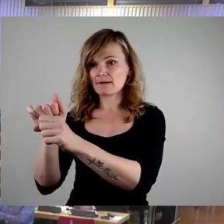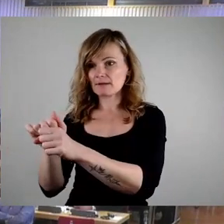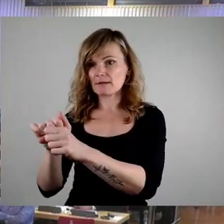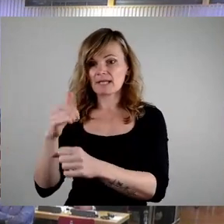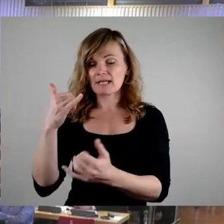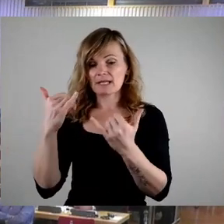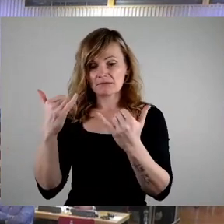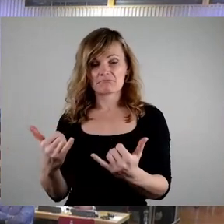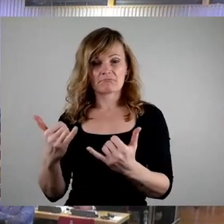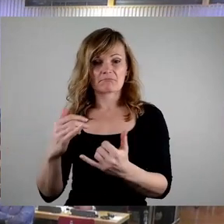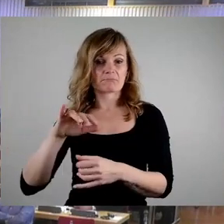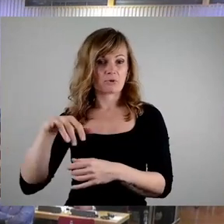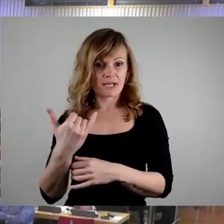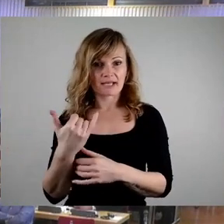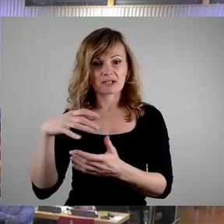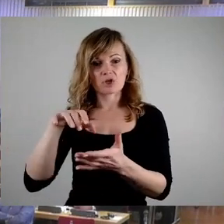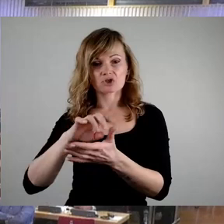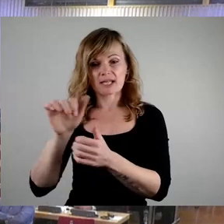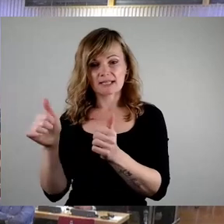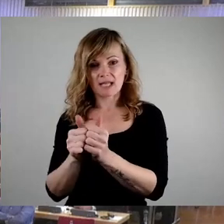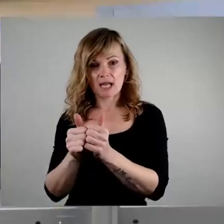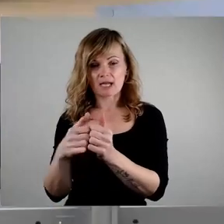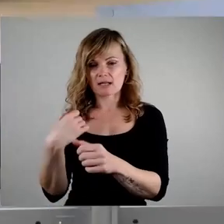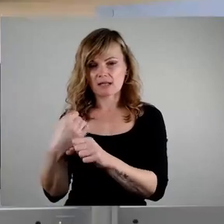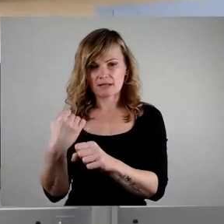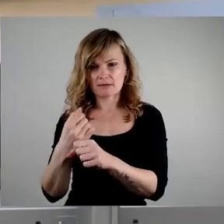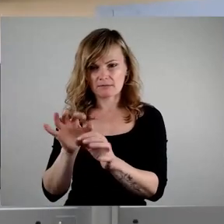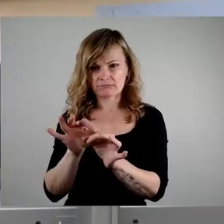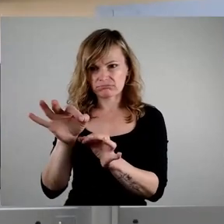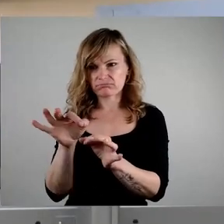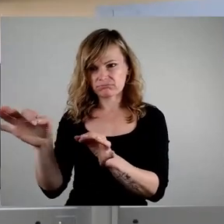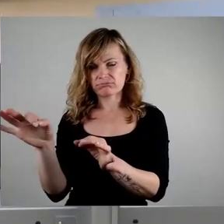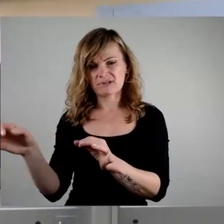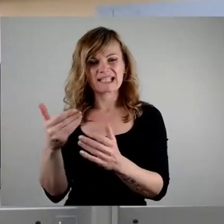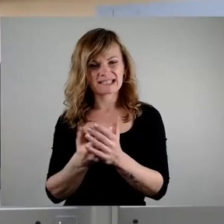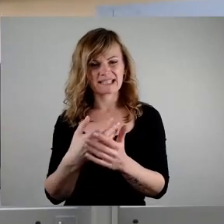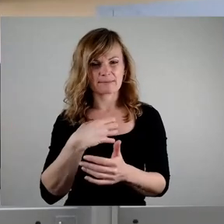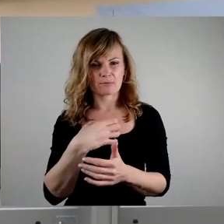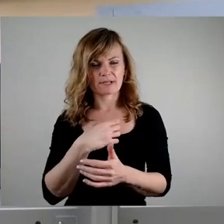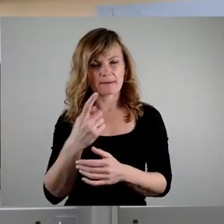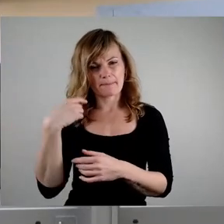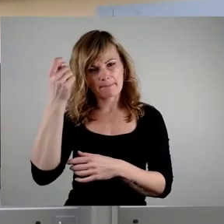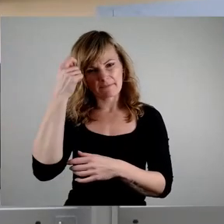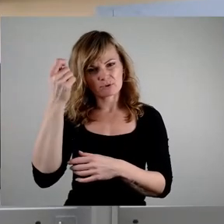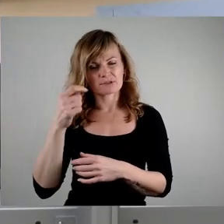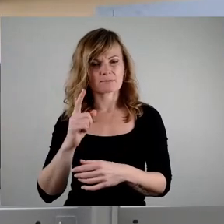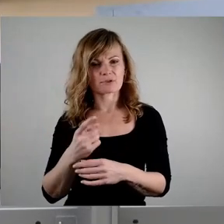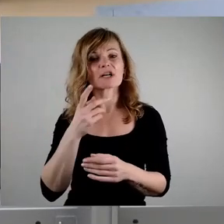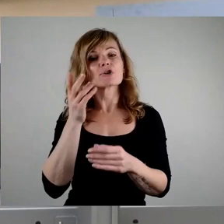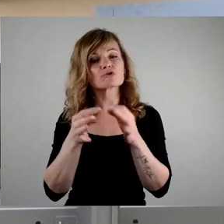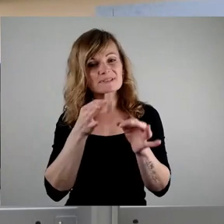Und das ist der Punkt, eigentlich ein Problem ist, der uns allen bewusst sein muss, insbesondere wenn wir in